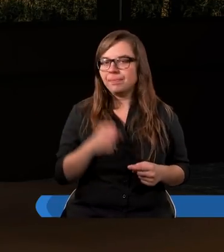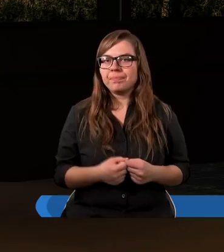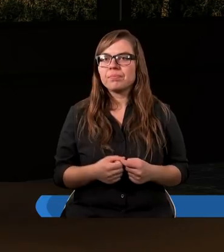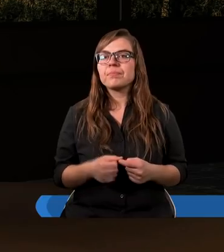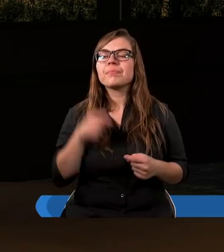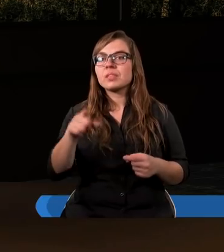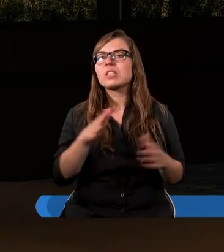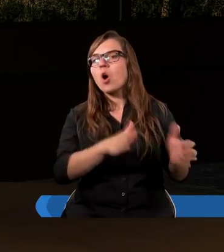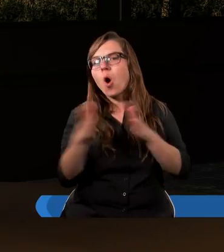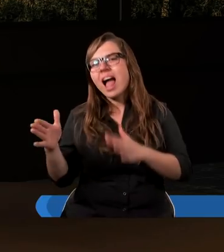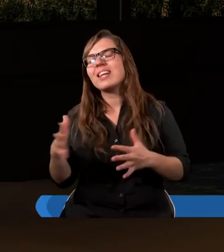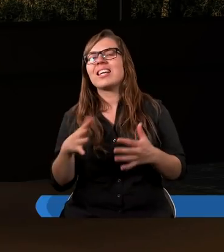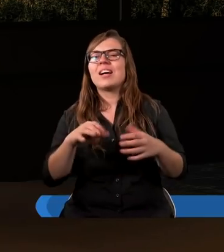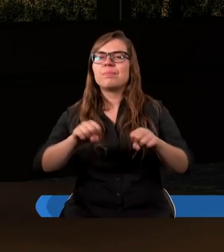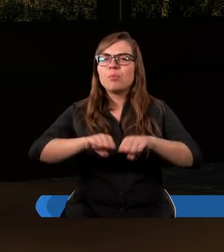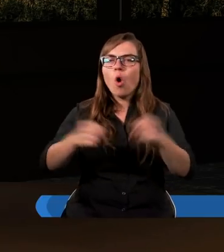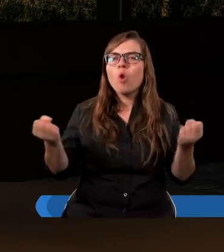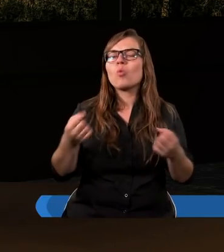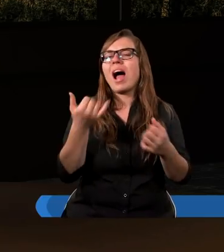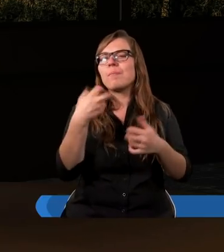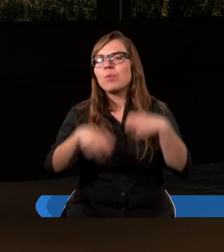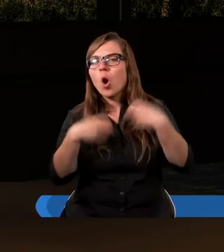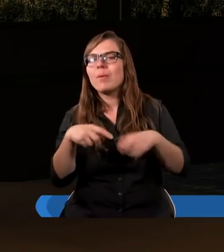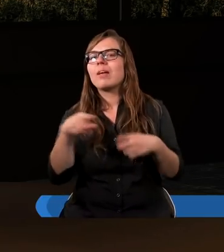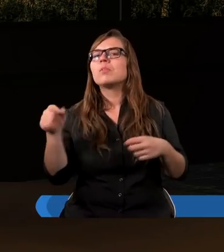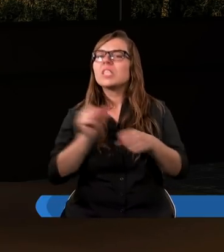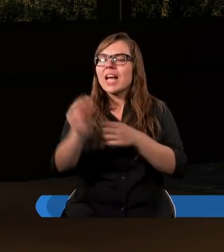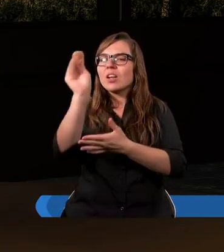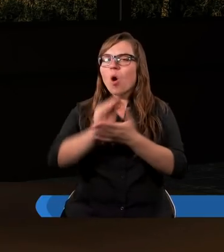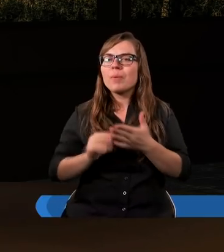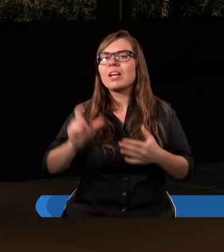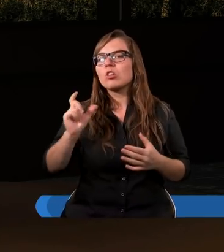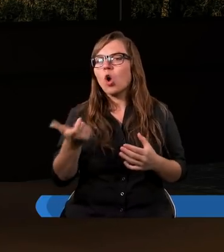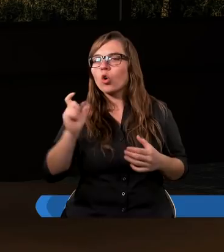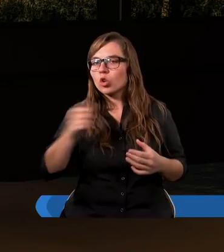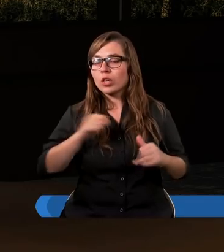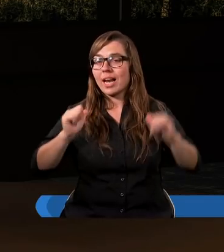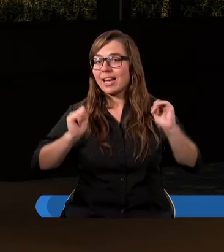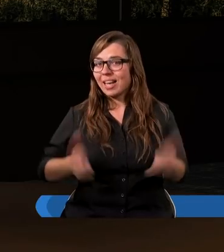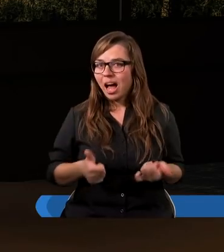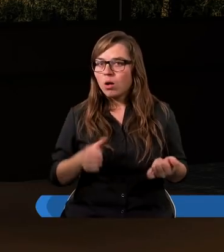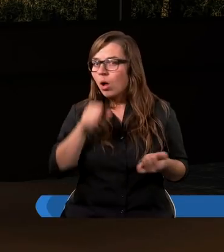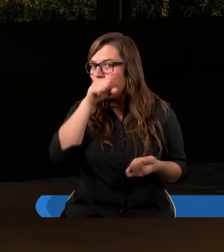Kolejne rozłamy i podział. Jest opisane coś, co się stało